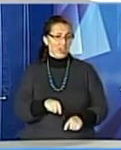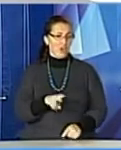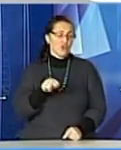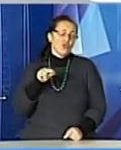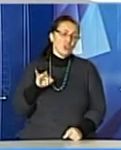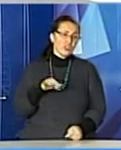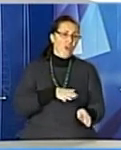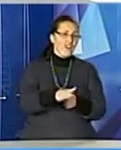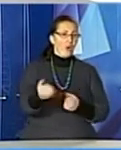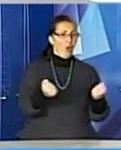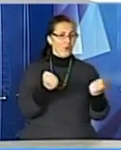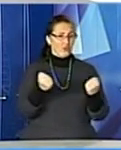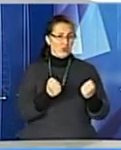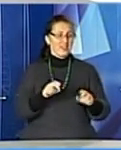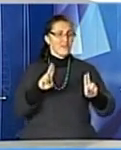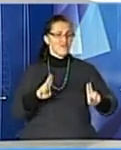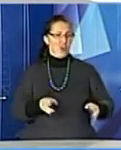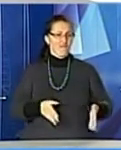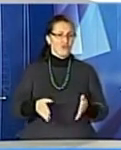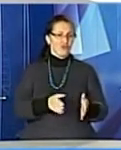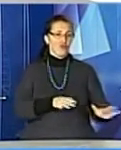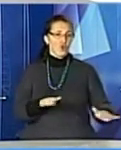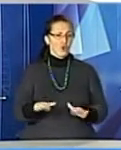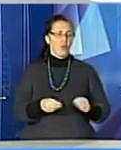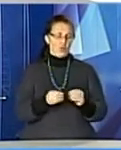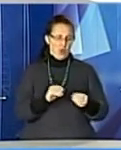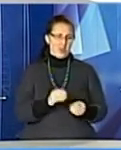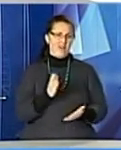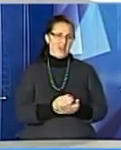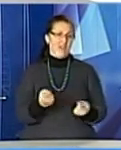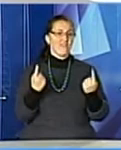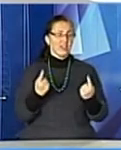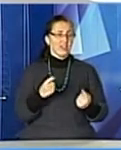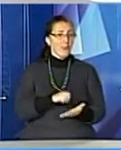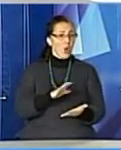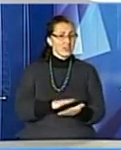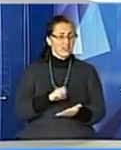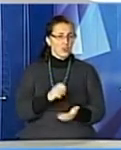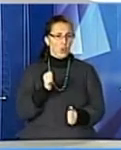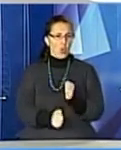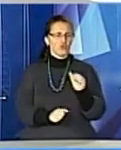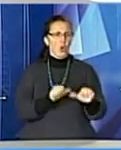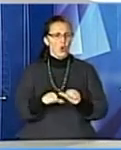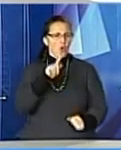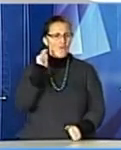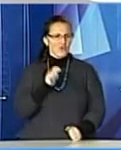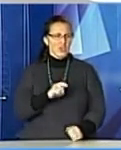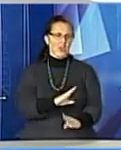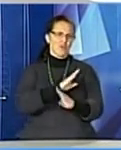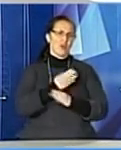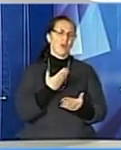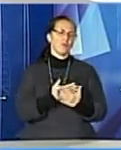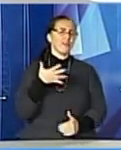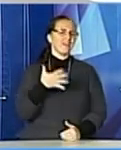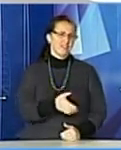водії правил дорожнього руху. Проблема із цим чимала, адже за статистикою в Україні кожного року лише на дорогах гине близько п'яти